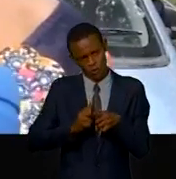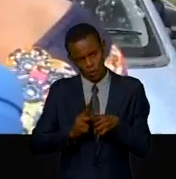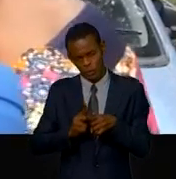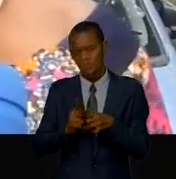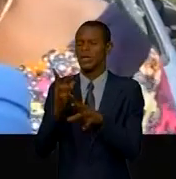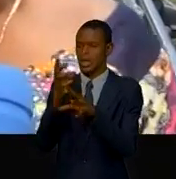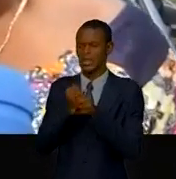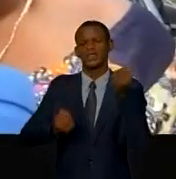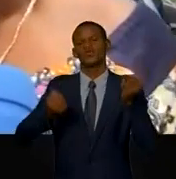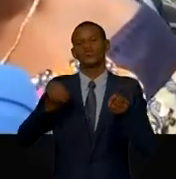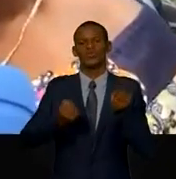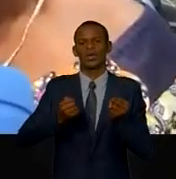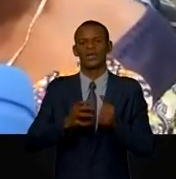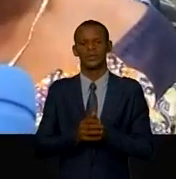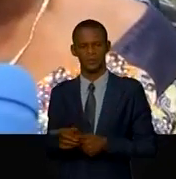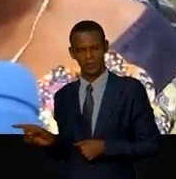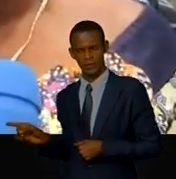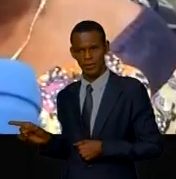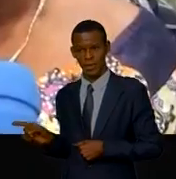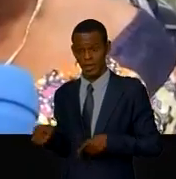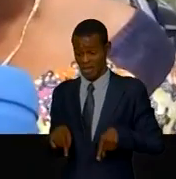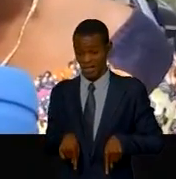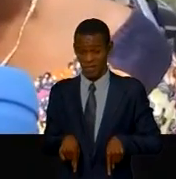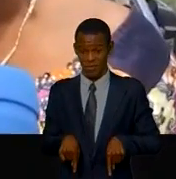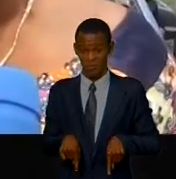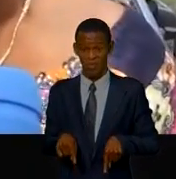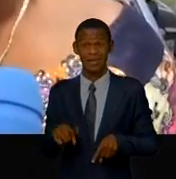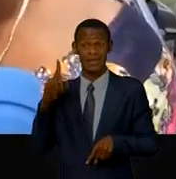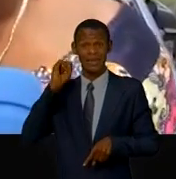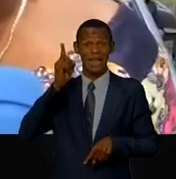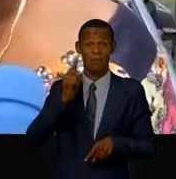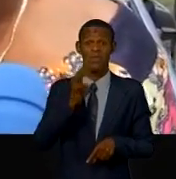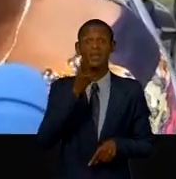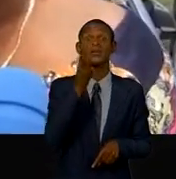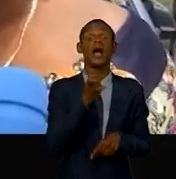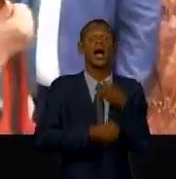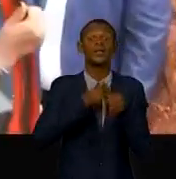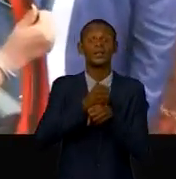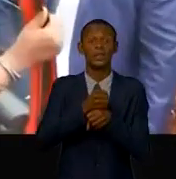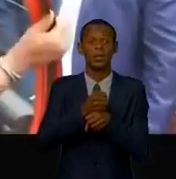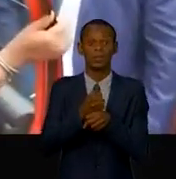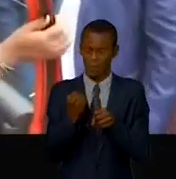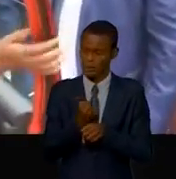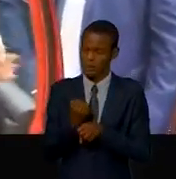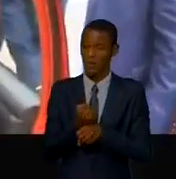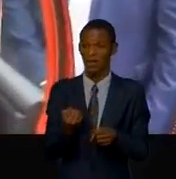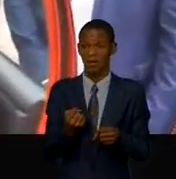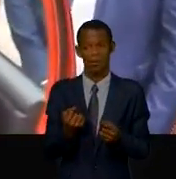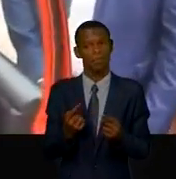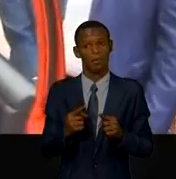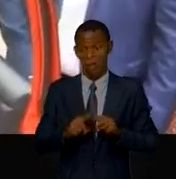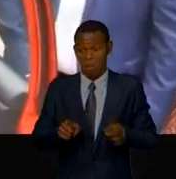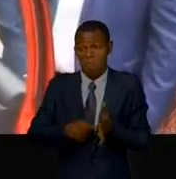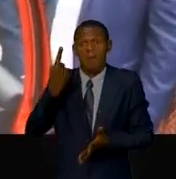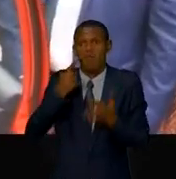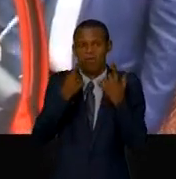40 ans, mais je n'ai jamais bénéficié de que ce soit, même pas d'un vélo. Je suis très ému pour